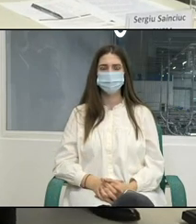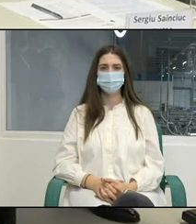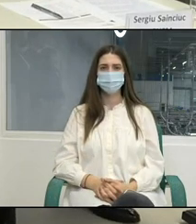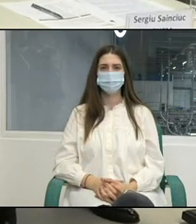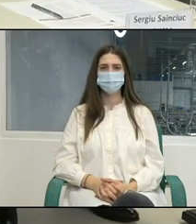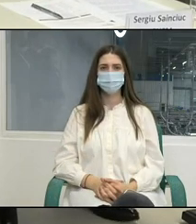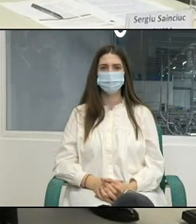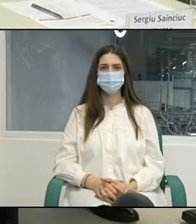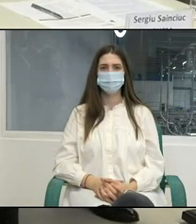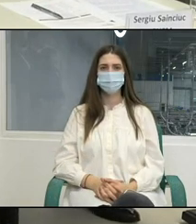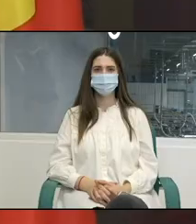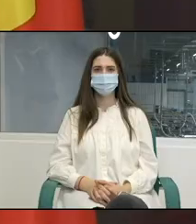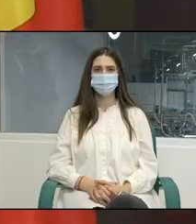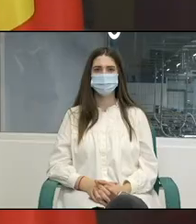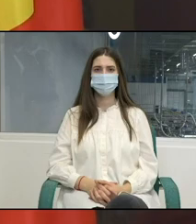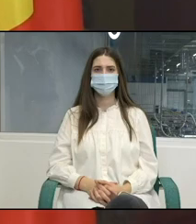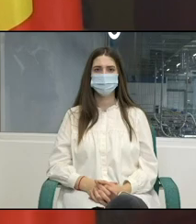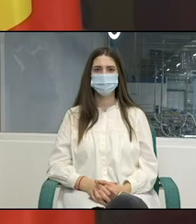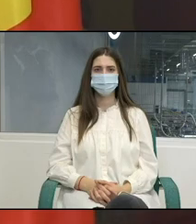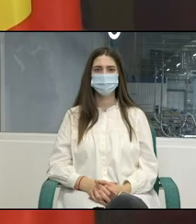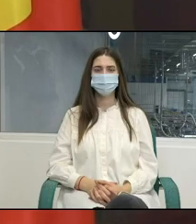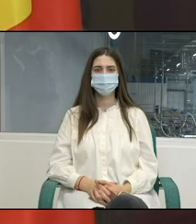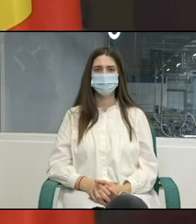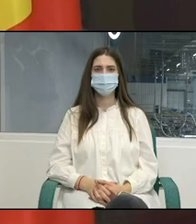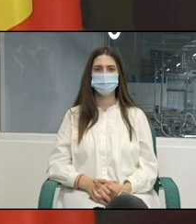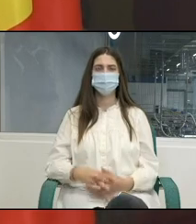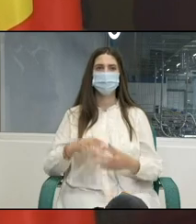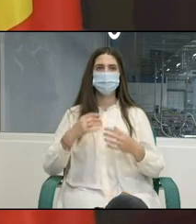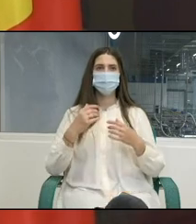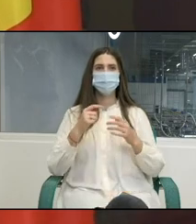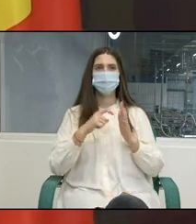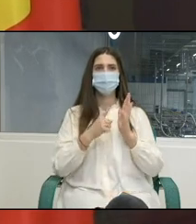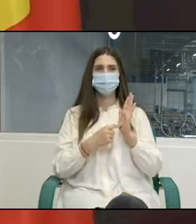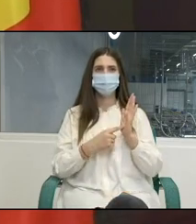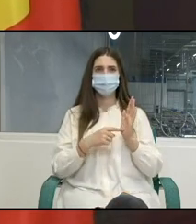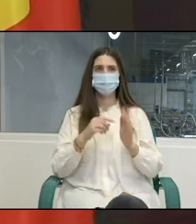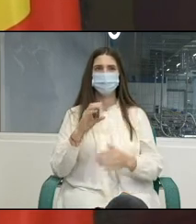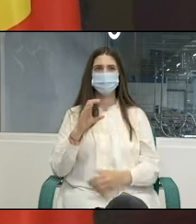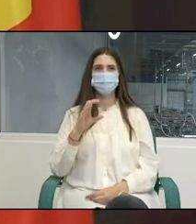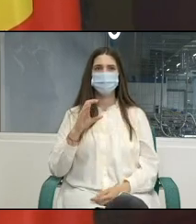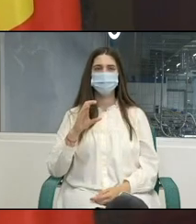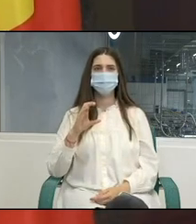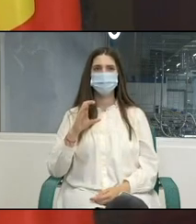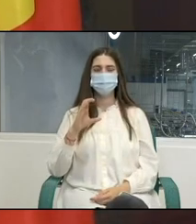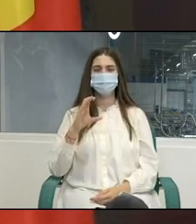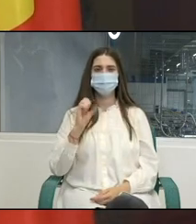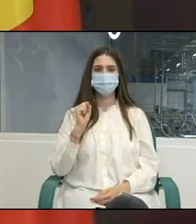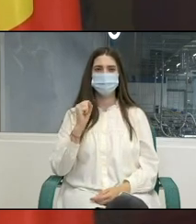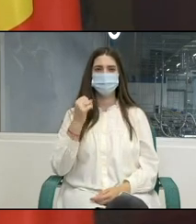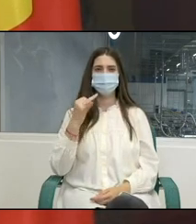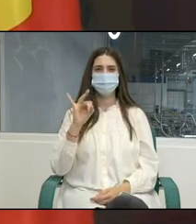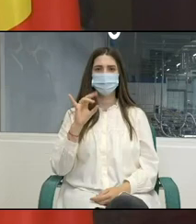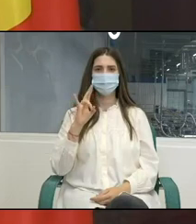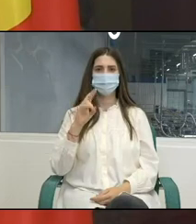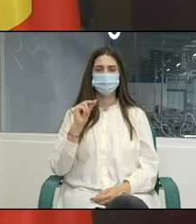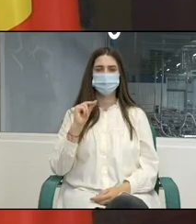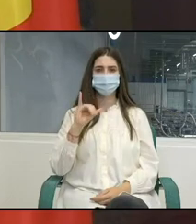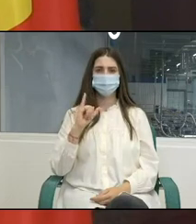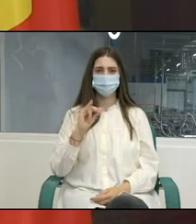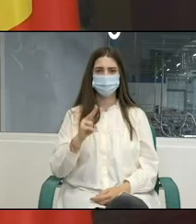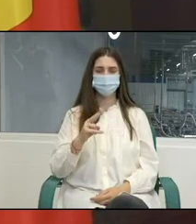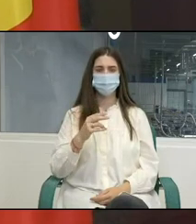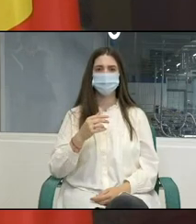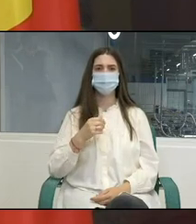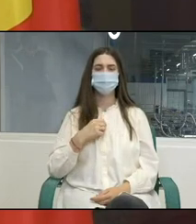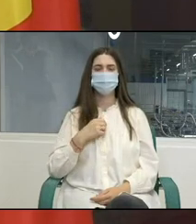adresată domnului Sergiu Sainciuc întrebarea bine de la portalul curentul.md și sună în felul